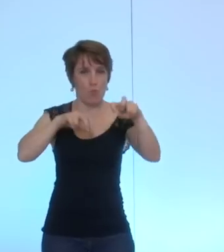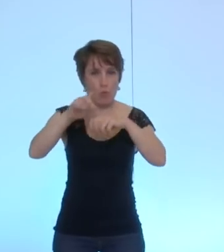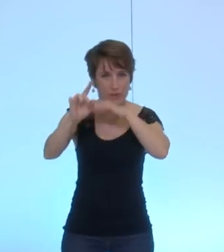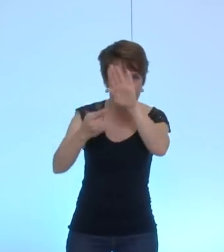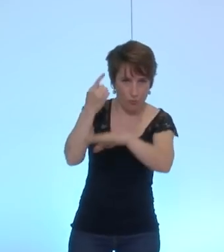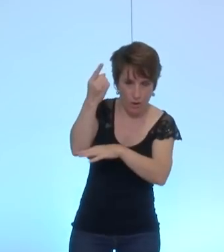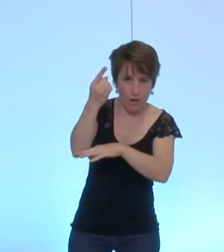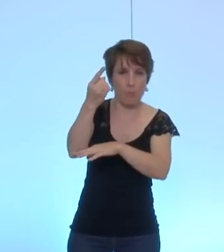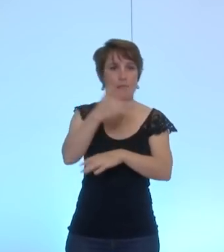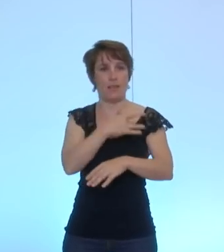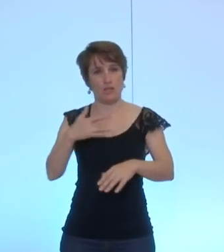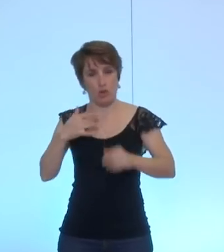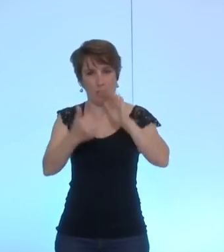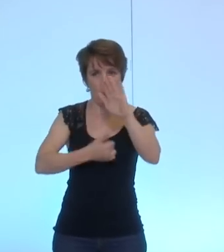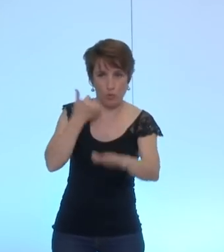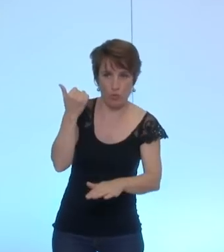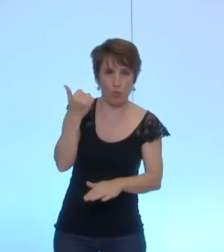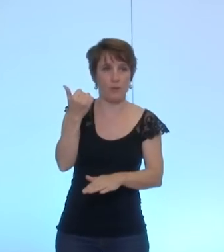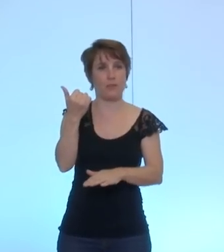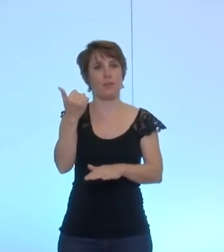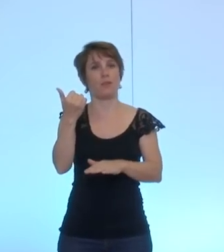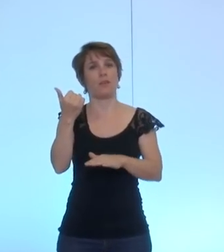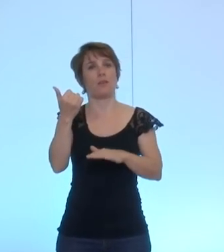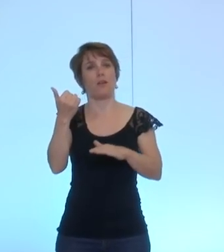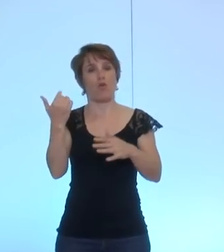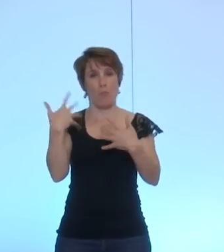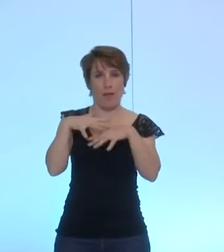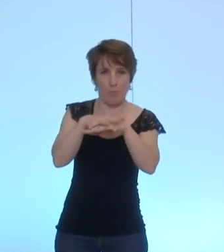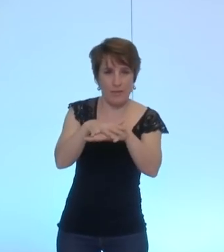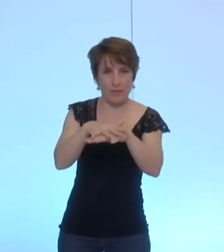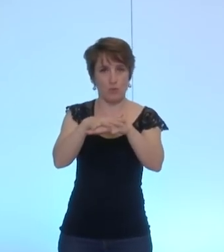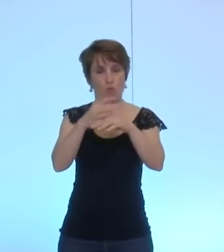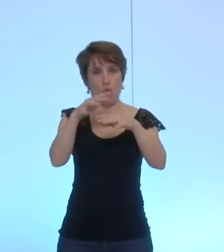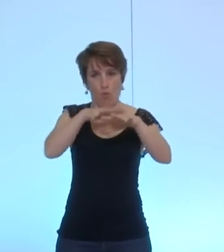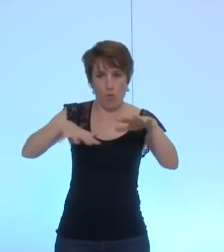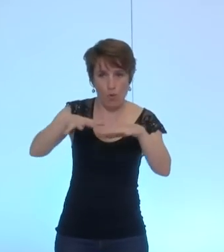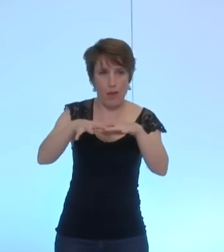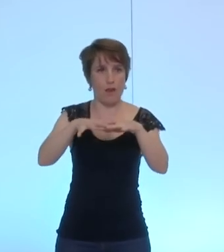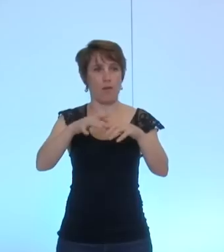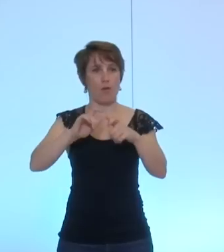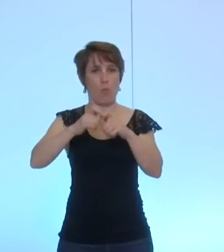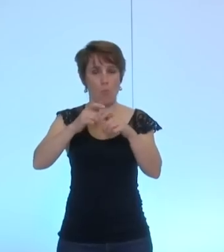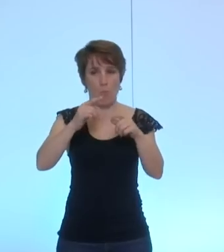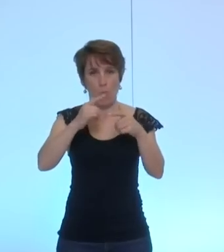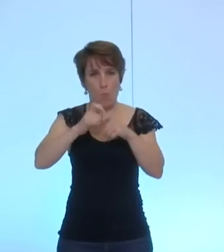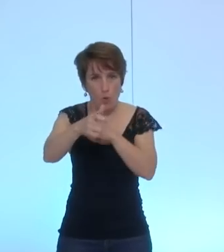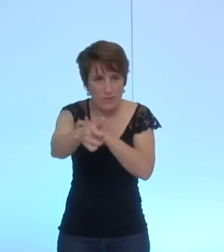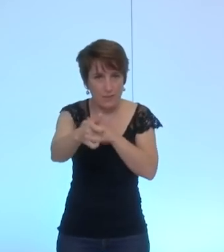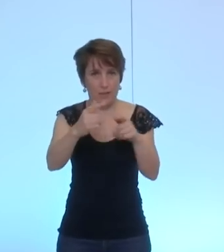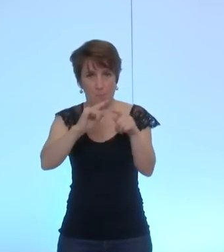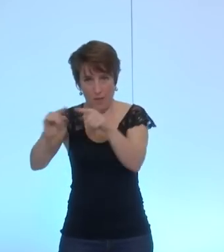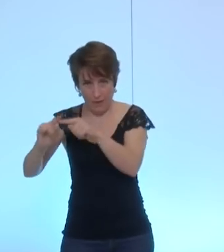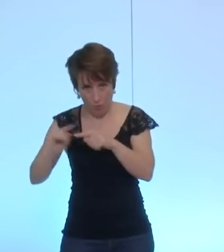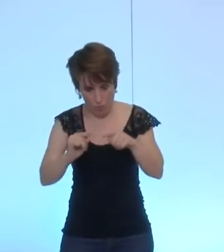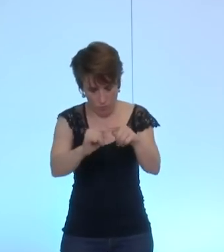santé et d'autonomie, d'innovation par les usages, d'implication du tissu local, des coefficients, des procédés et des matériaux. Il n'est plus question,